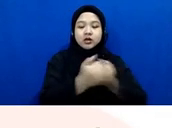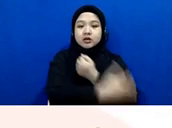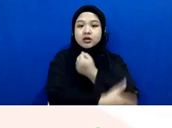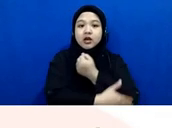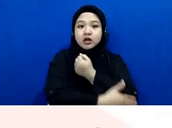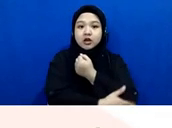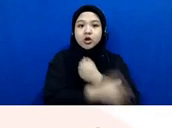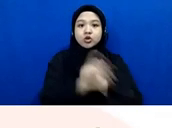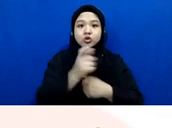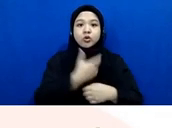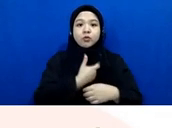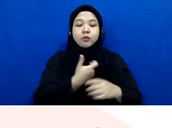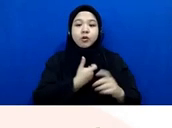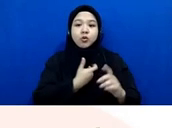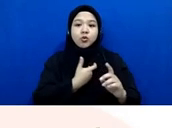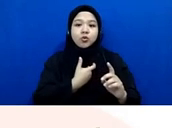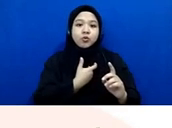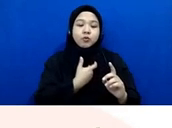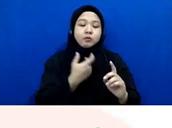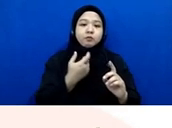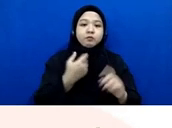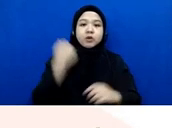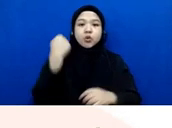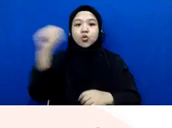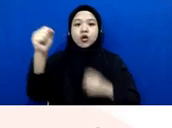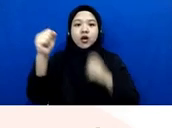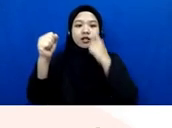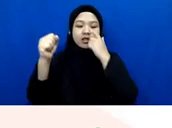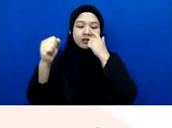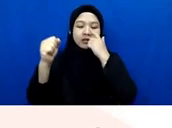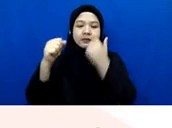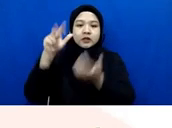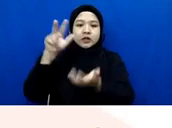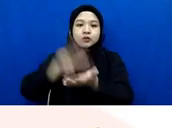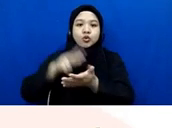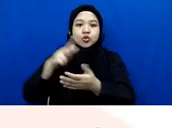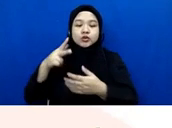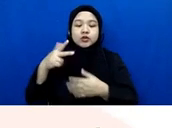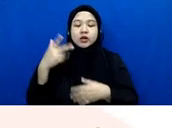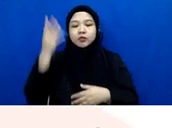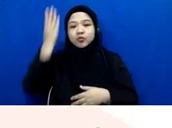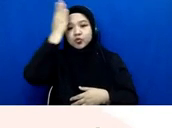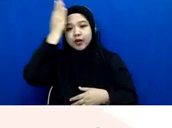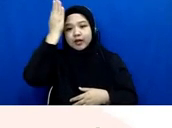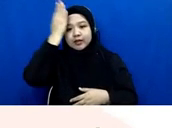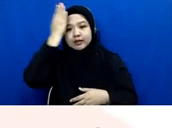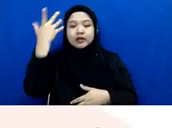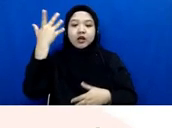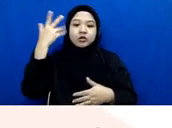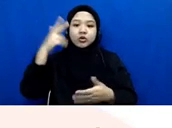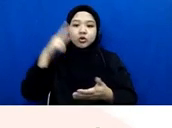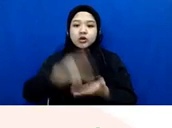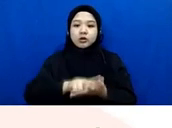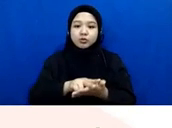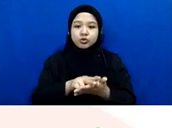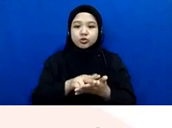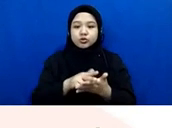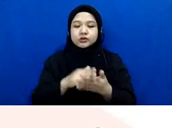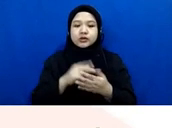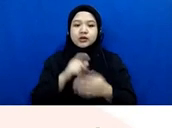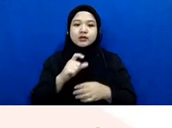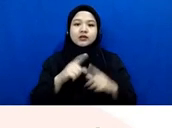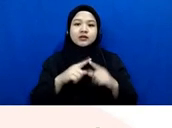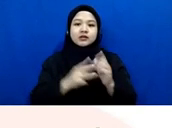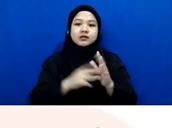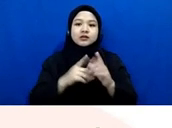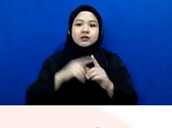yang mengugat keputusan bupati keputusan camat lurah